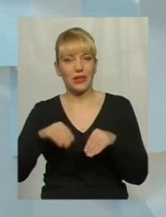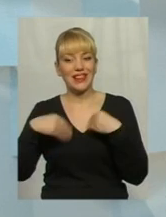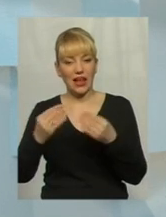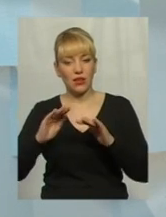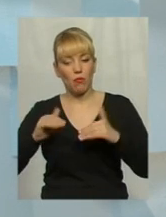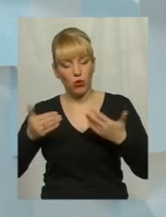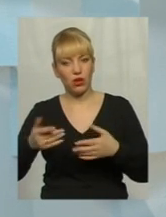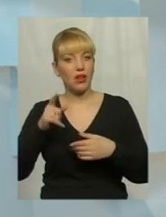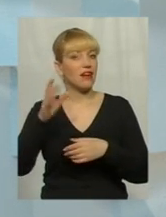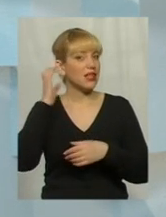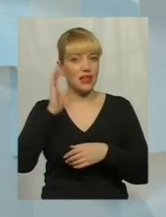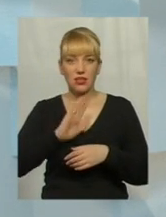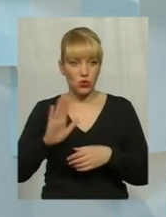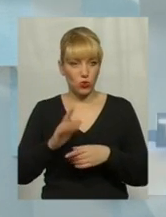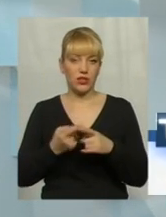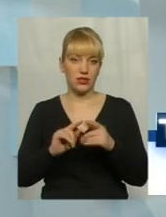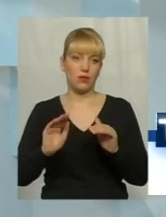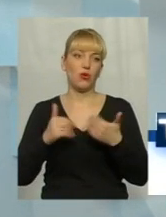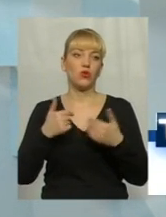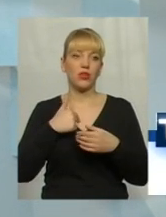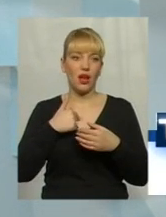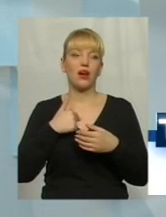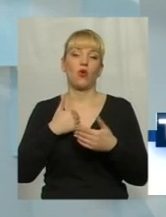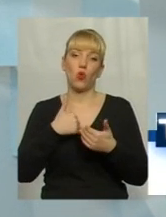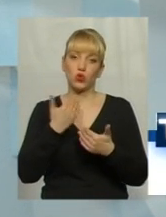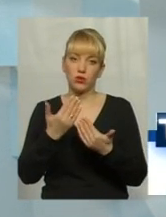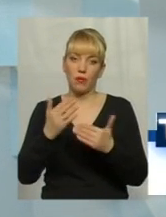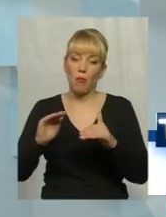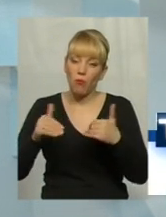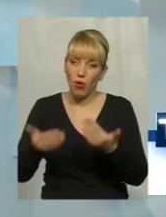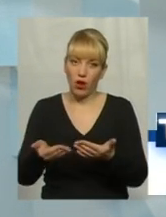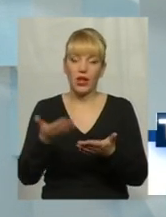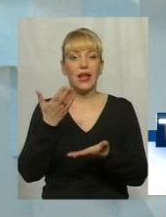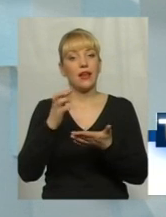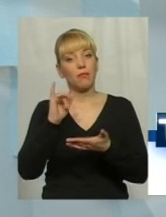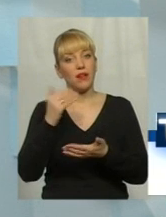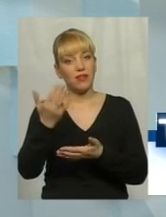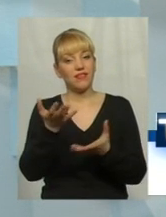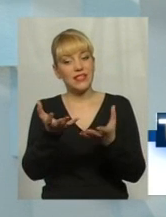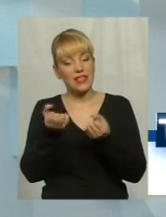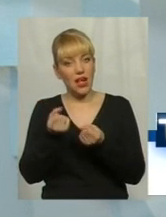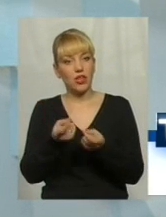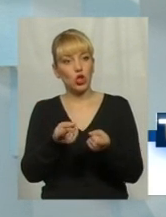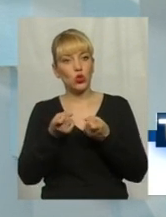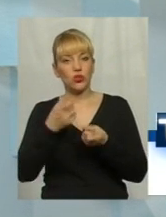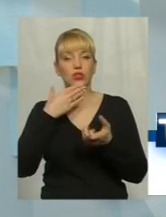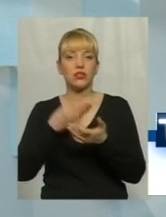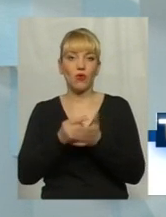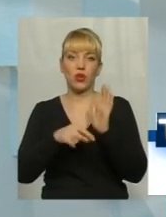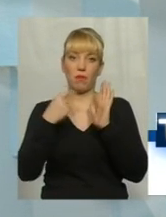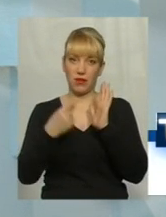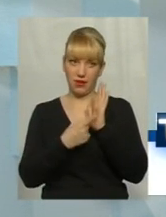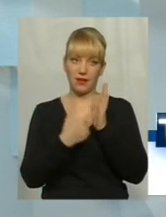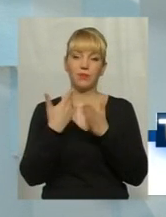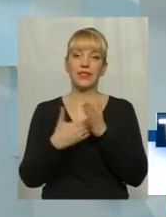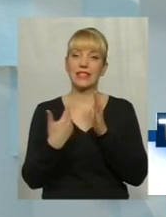зараз цих порад, але я дозволю собі надати вам пораду. Якщо би ви взяли, долучили до своїх питань, скажімо,